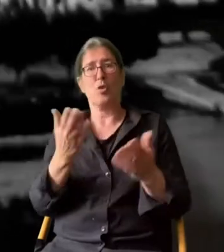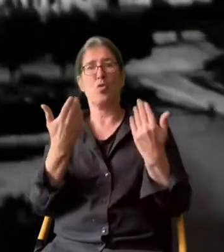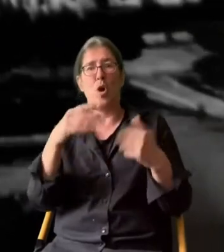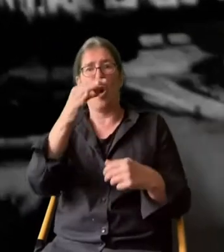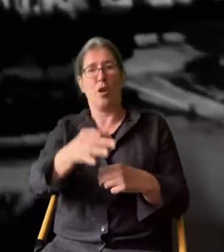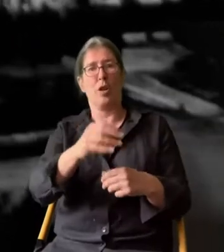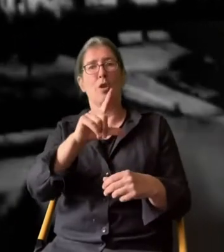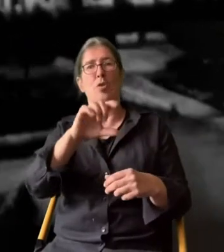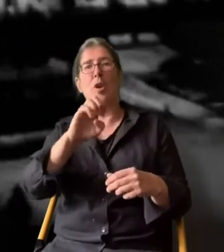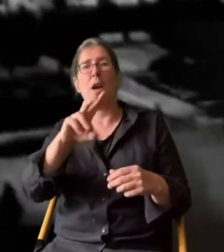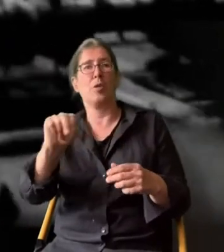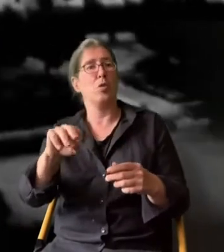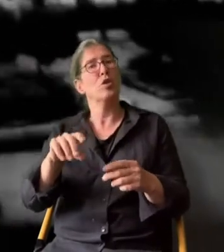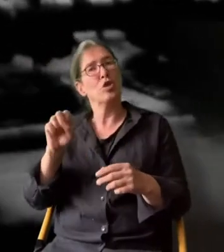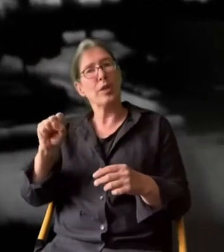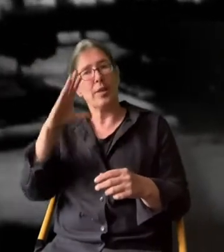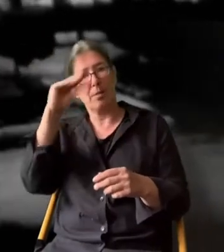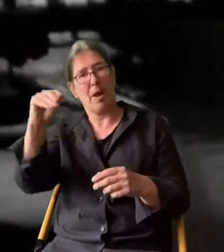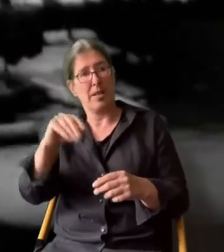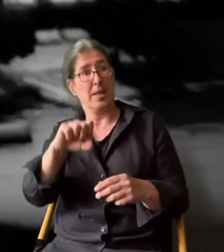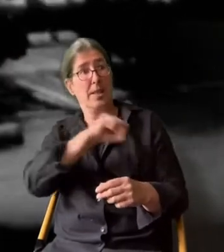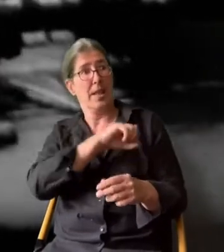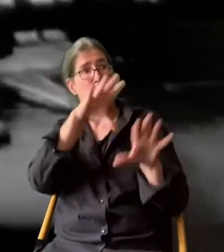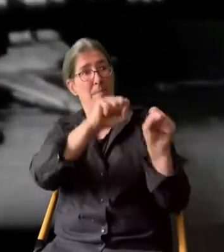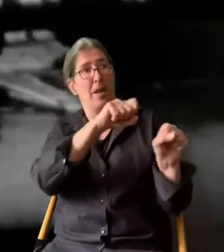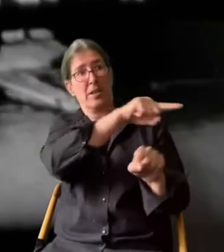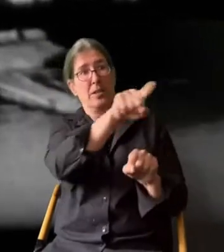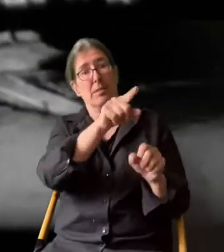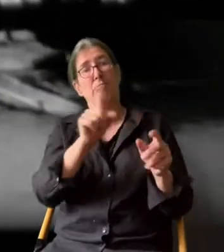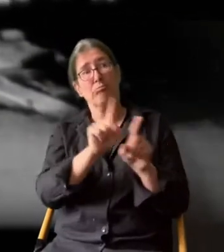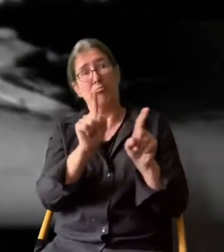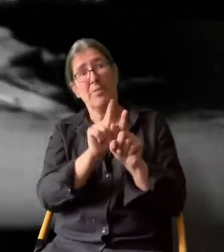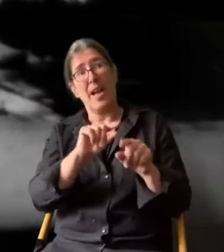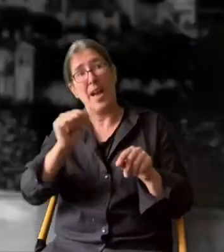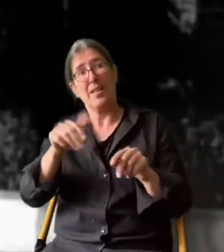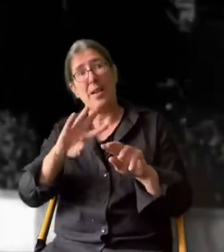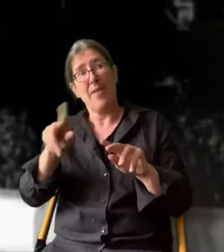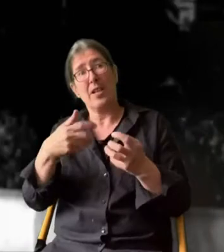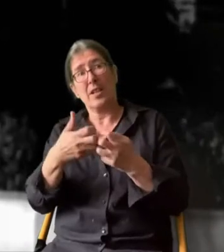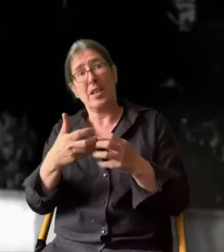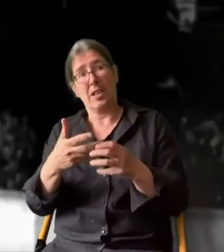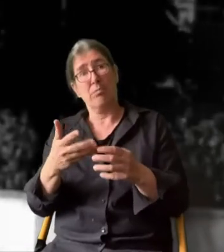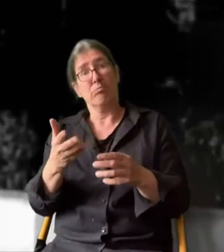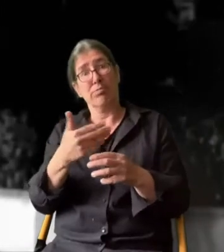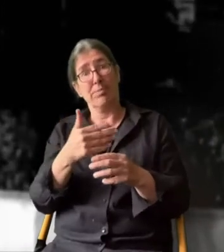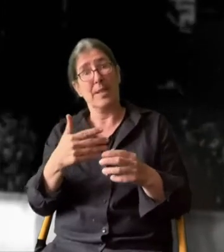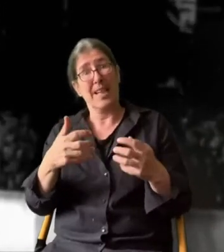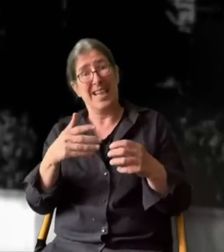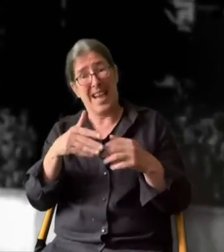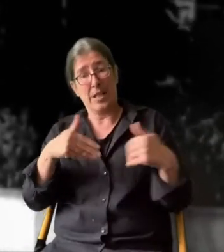Locarno verhandelt Stresemann mit den Siegermächten über die Neuordnung der Grenzen nach dem Ersten Weltkrieg.